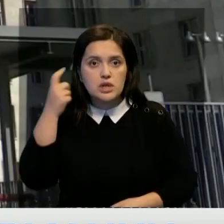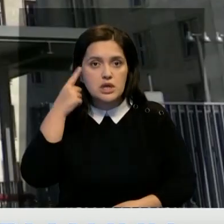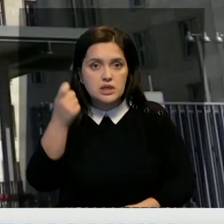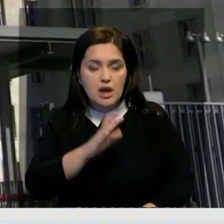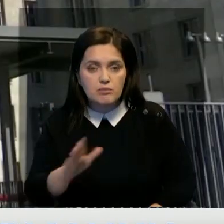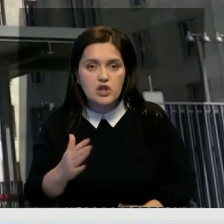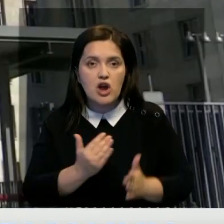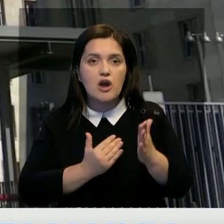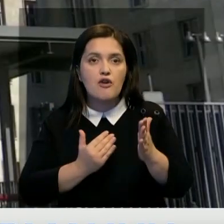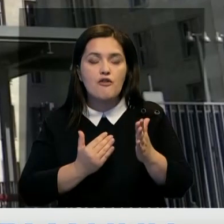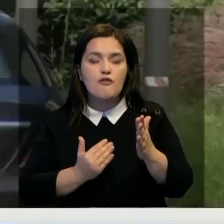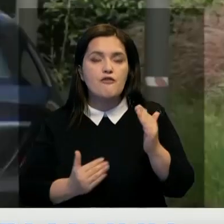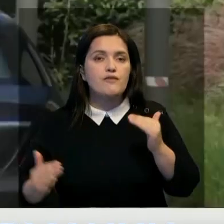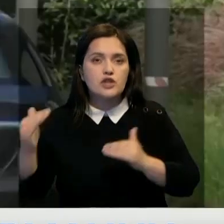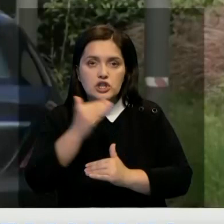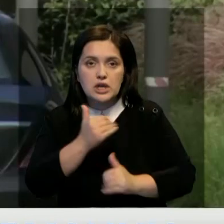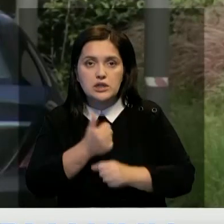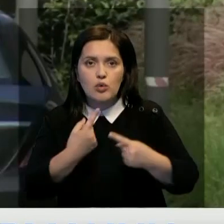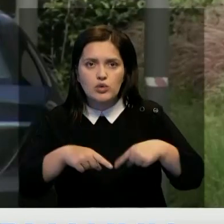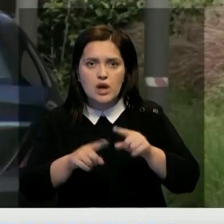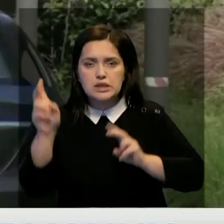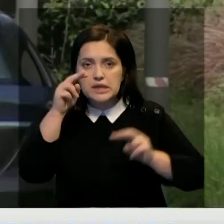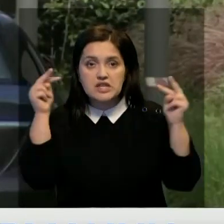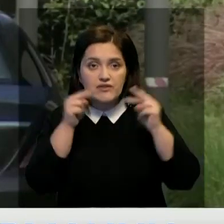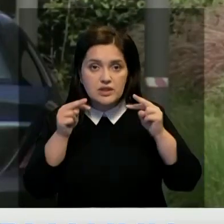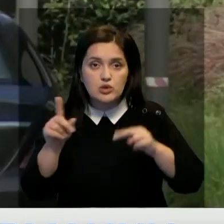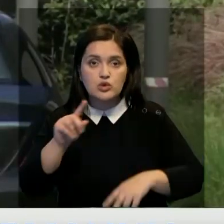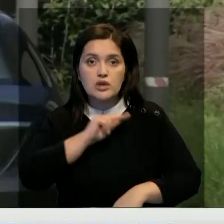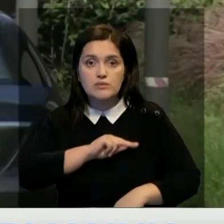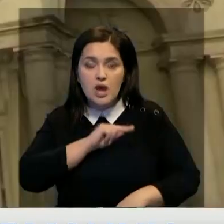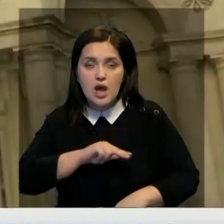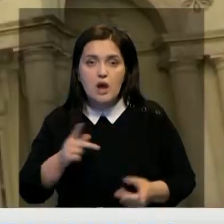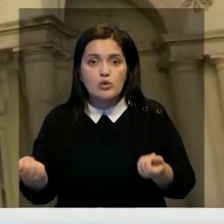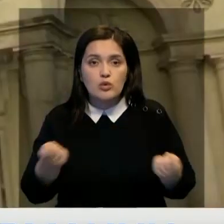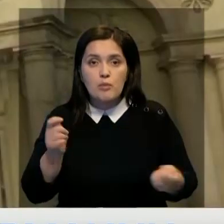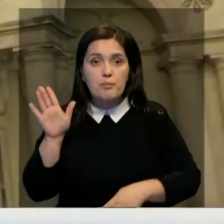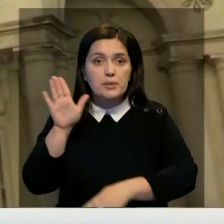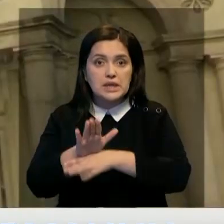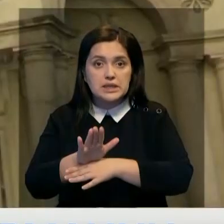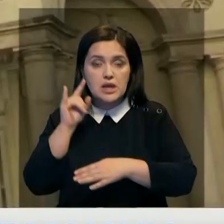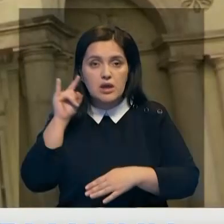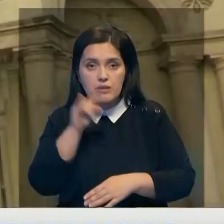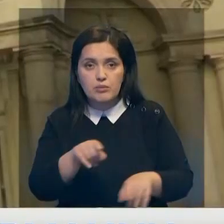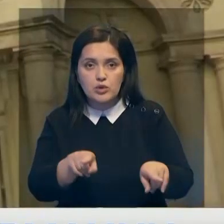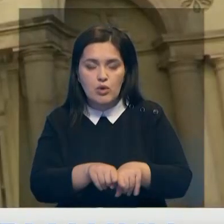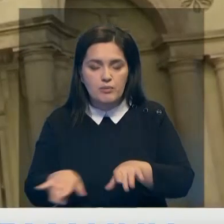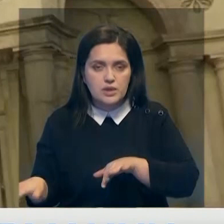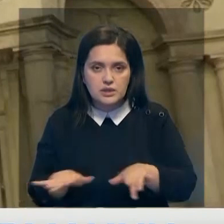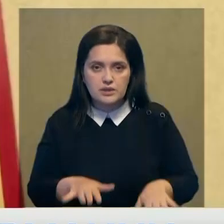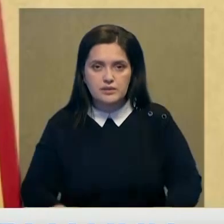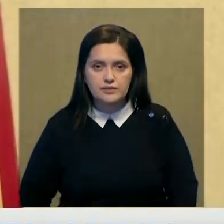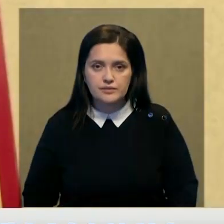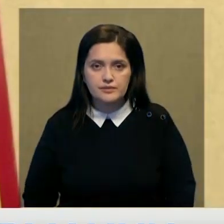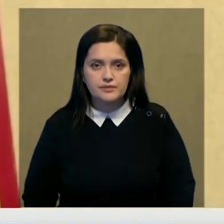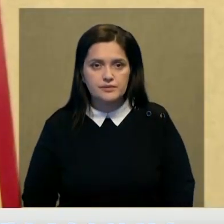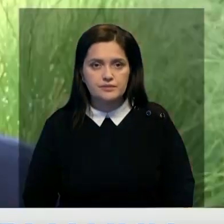в вышестоящие органы. Правоохранители искали свидетельства того, что сотрудникам регулятора было приказано игнорировать подобные операции.